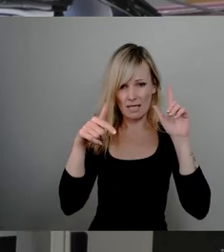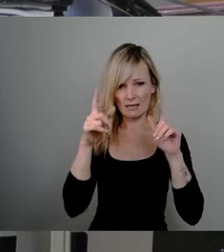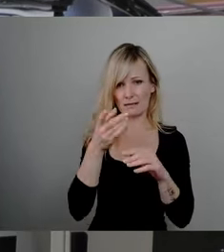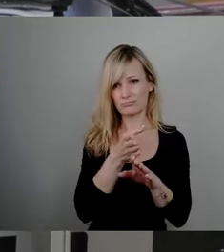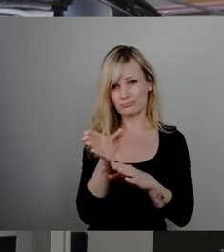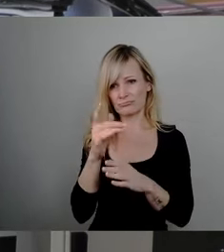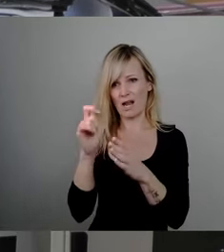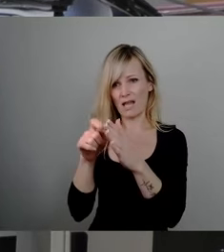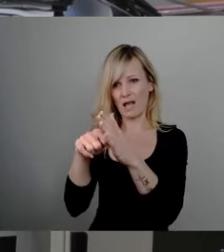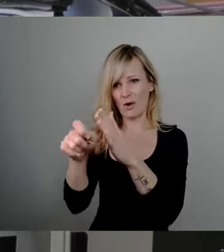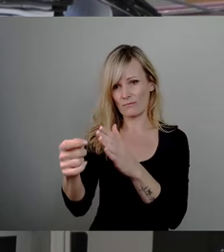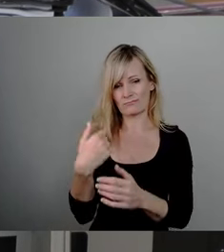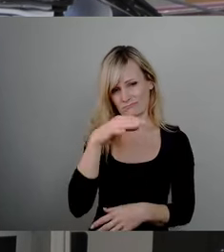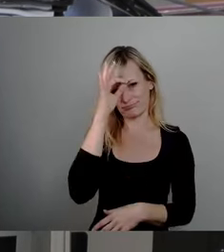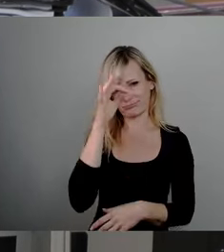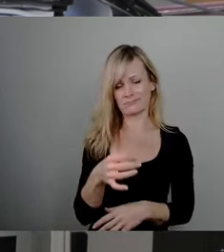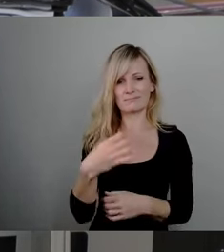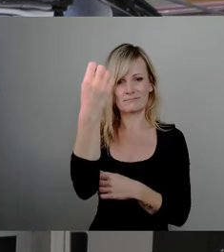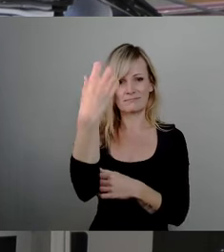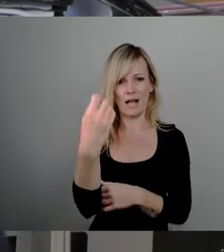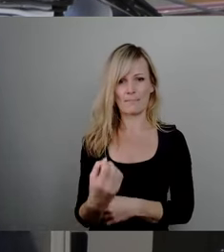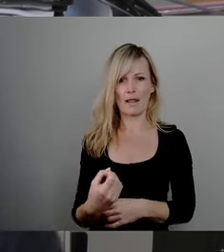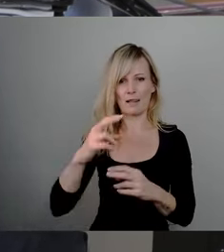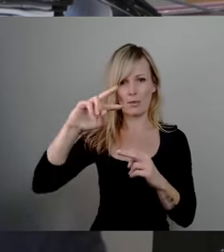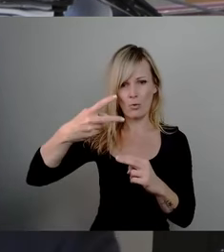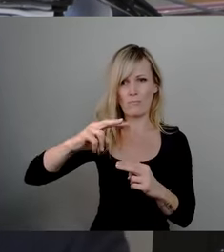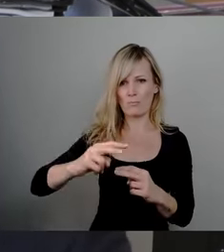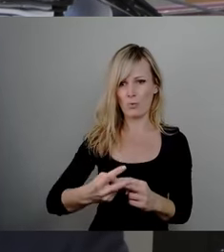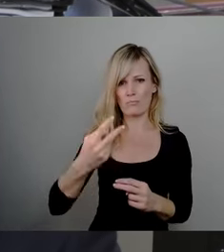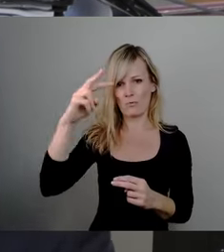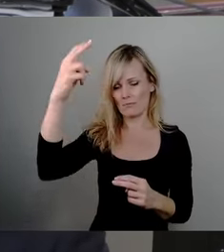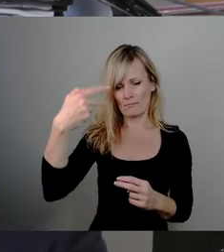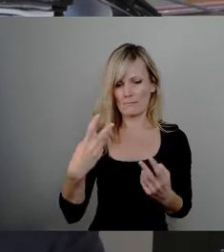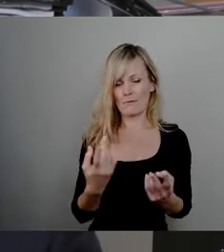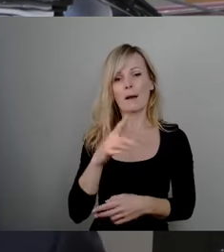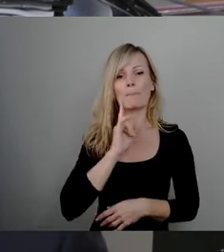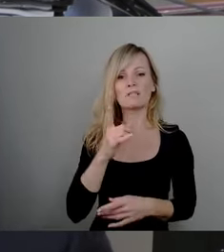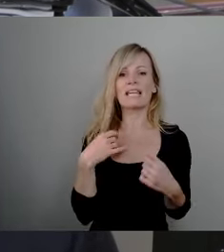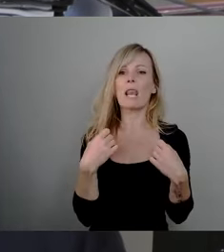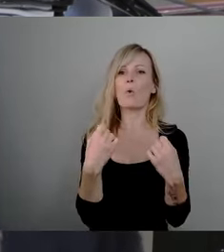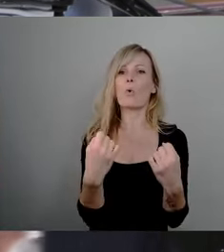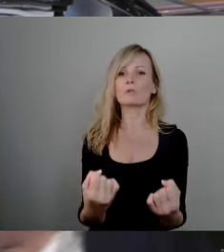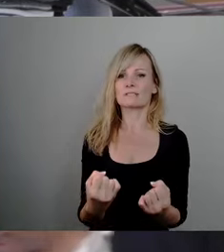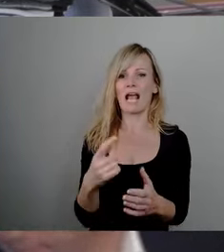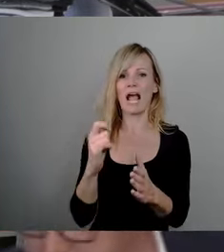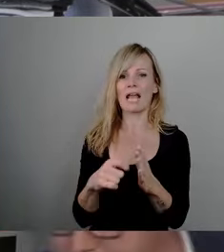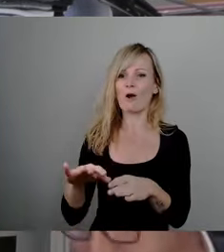einrichten, wie Sie wollen, wenn dort eben die Mutti losfährt um einzukaufen, dann blockiert die einfach mal die Straßenbahn.